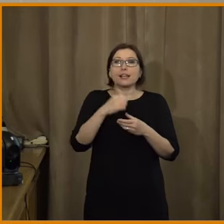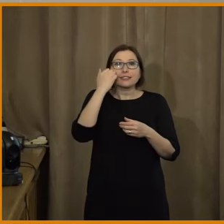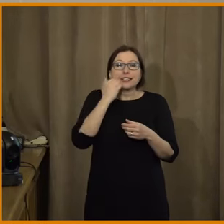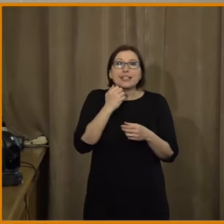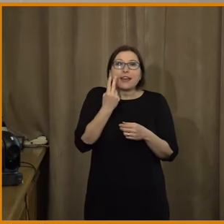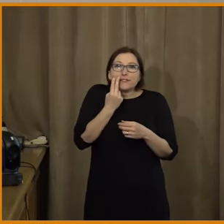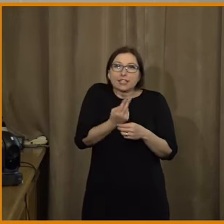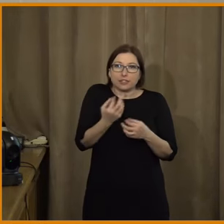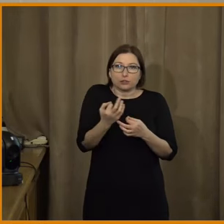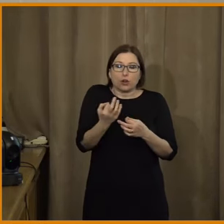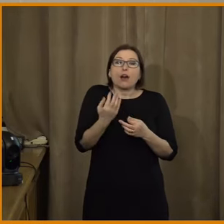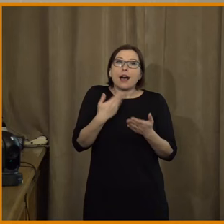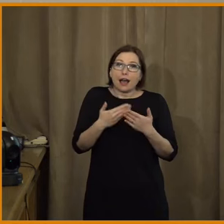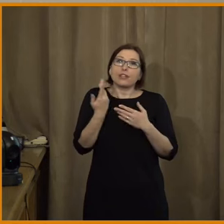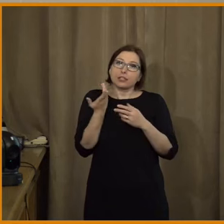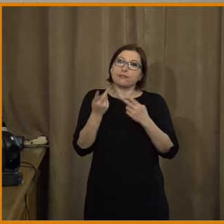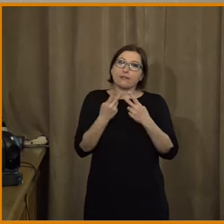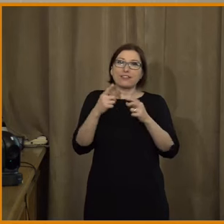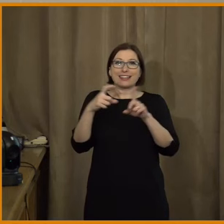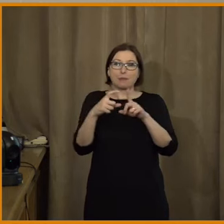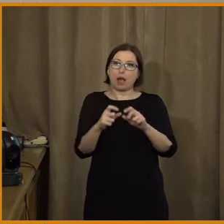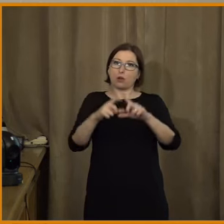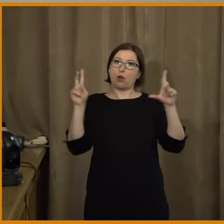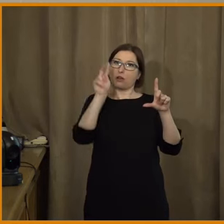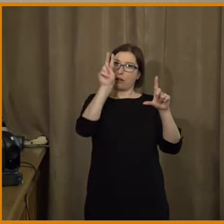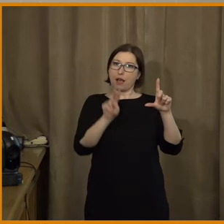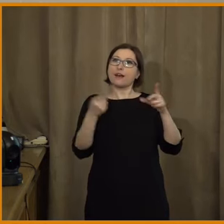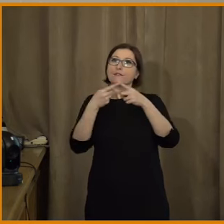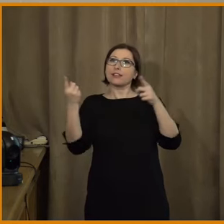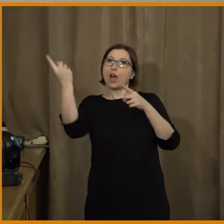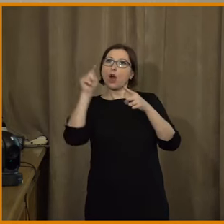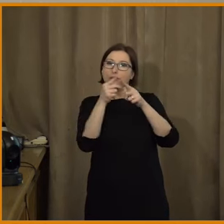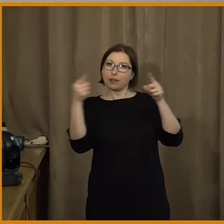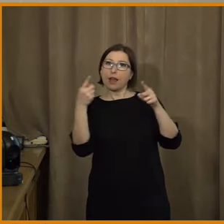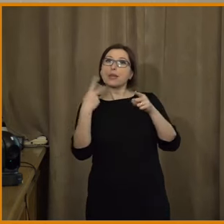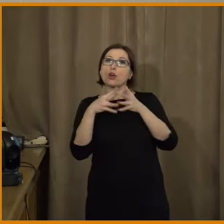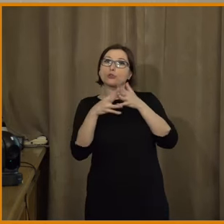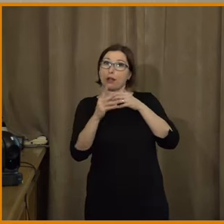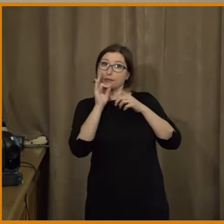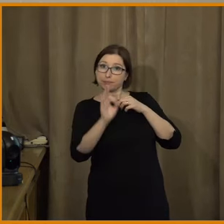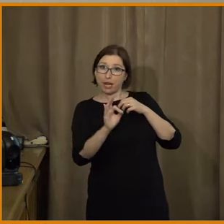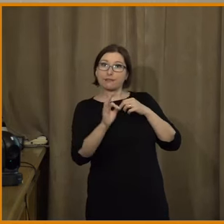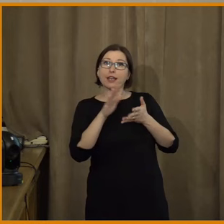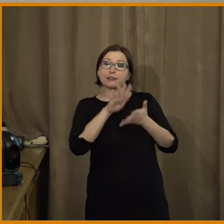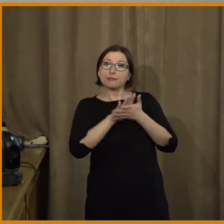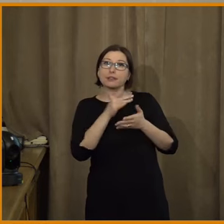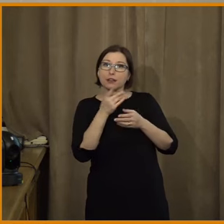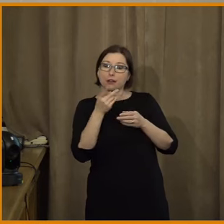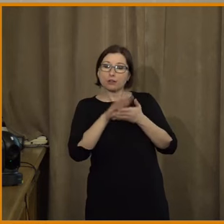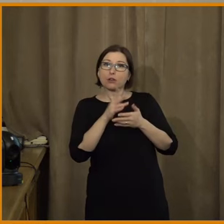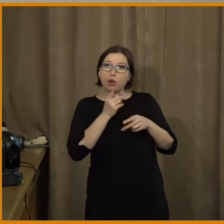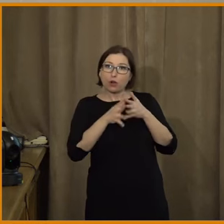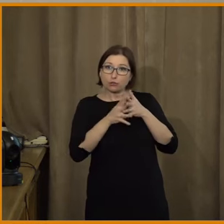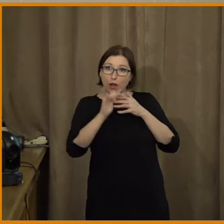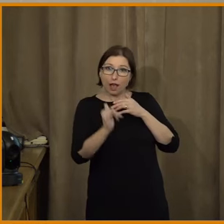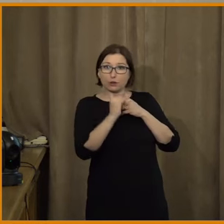z naší produkce, protože ty věci, co děláme pro sociální média, mají mnohem větší dosah. Ale je to něco, co můžeme